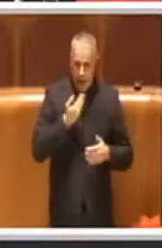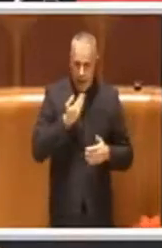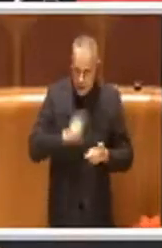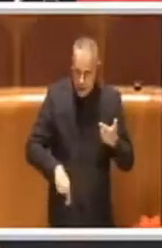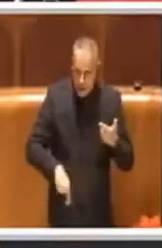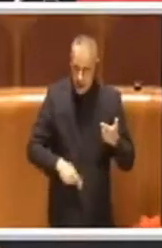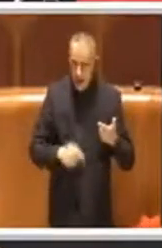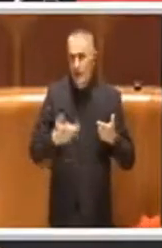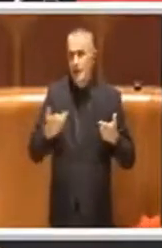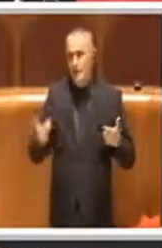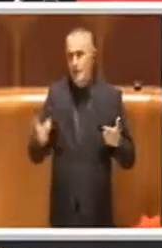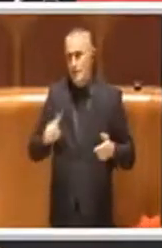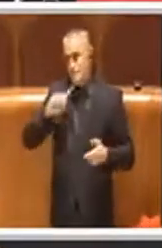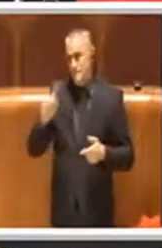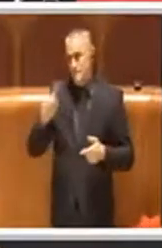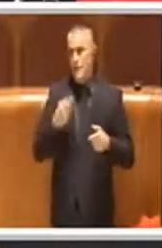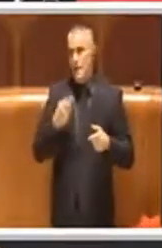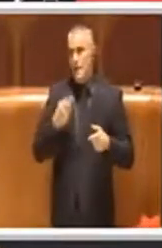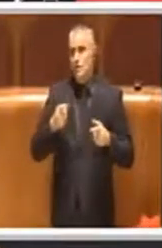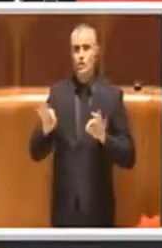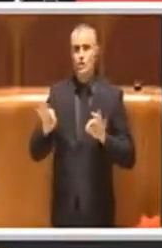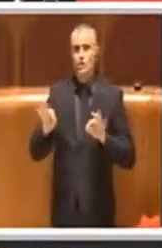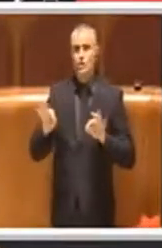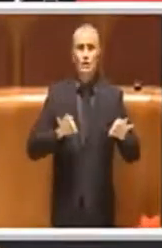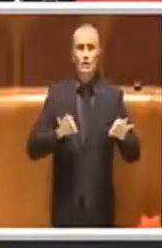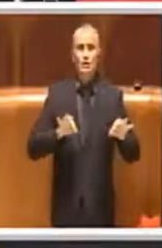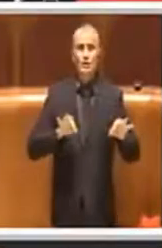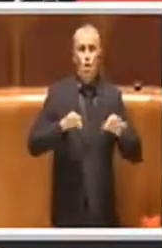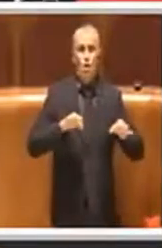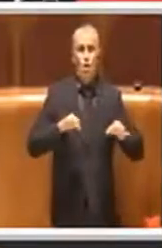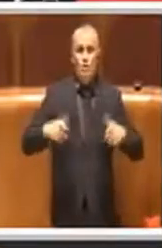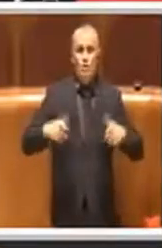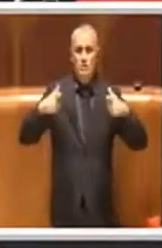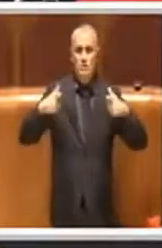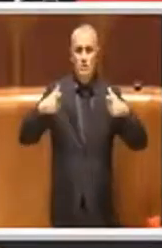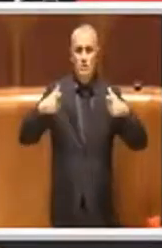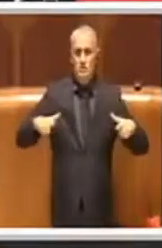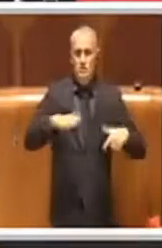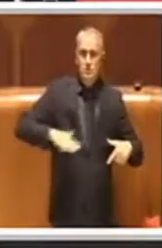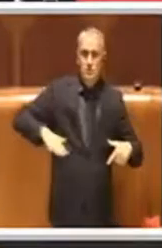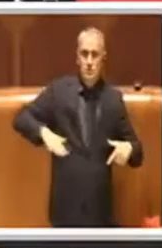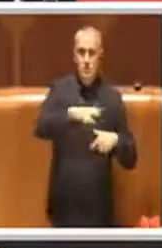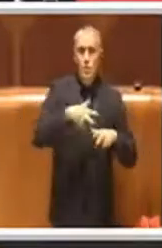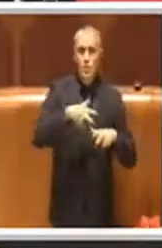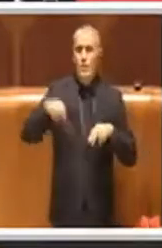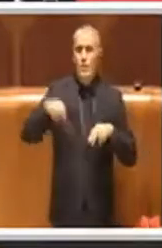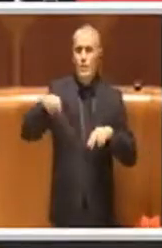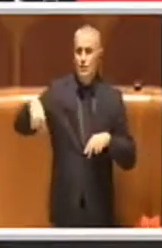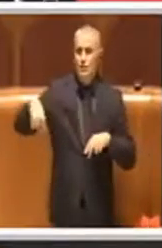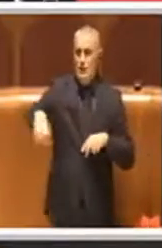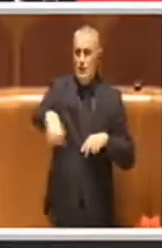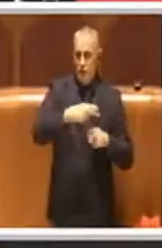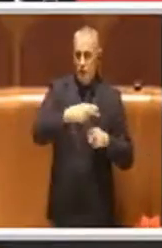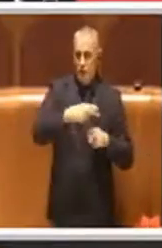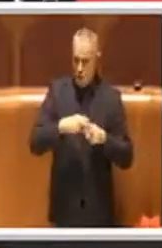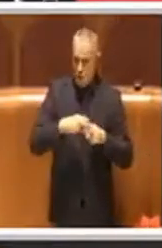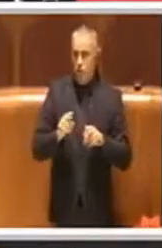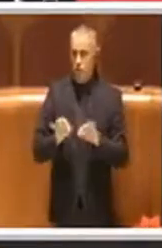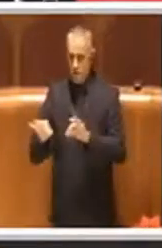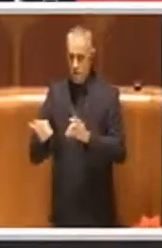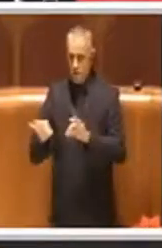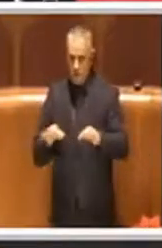degli edifici diffusi su diversi municipi di Roma Capitale. Ecco,